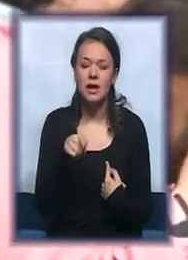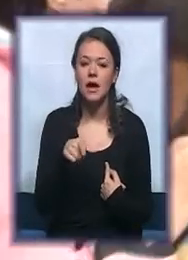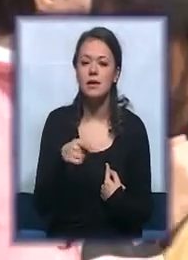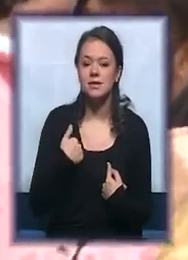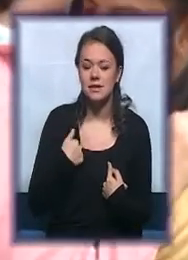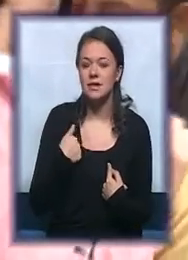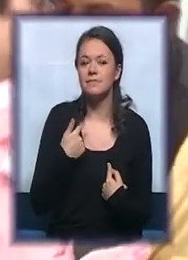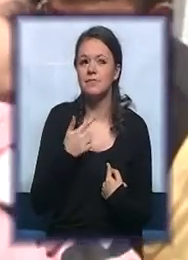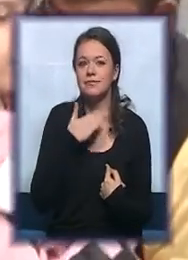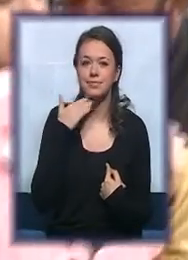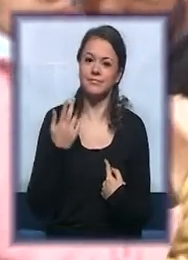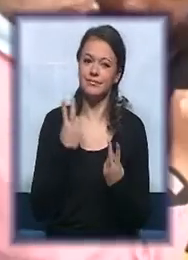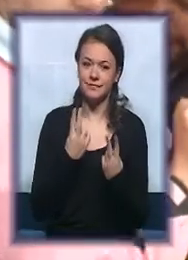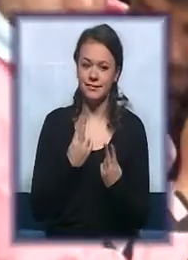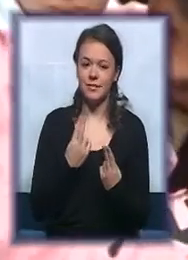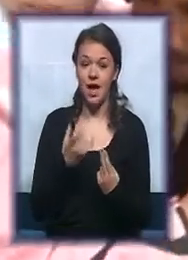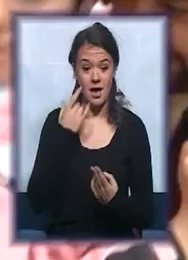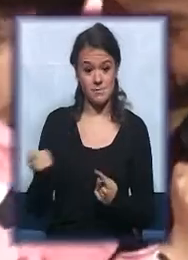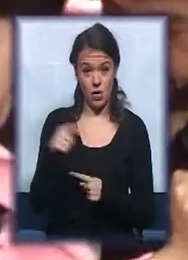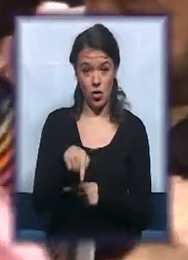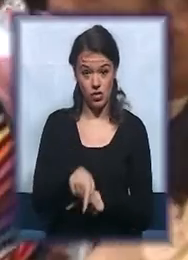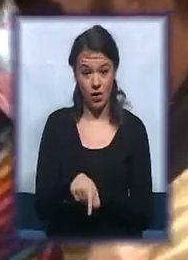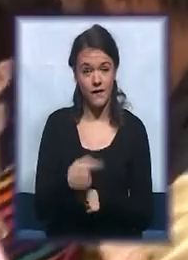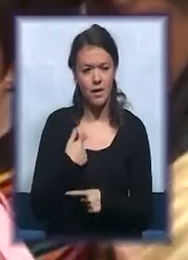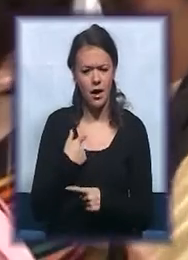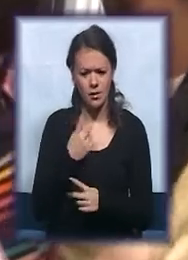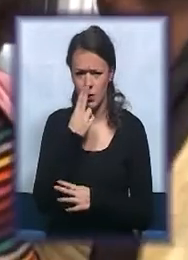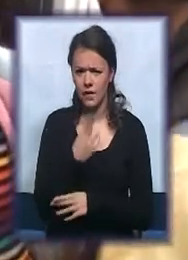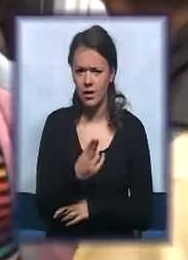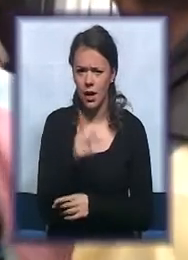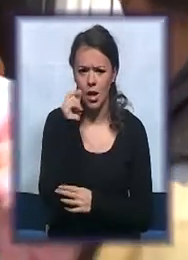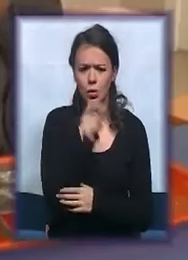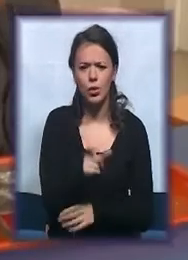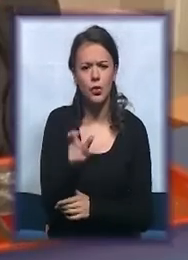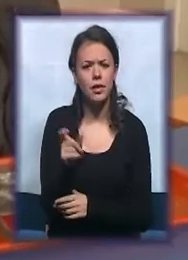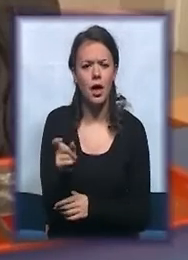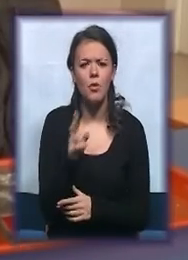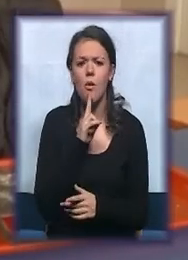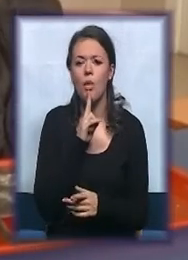šta. Međutim, kad smo došli ovde, naješli smo na ljude koji su,